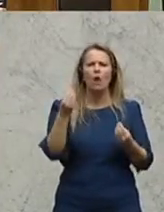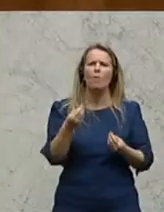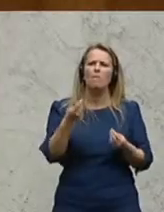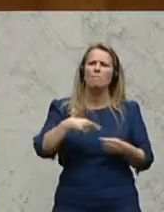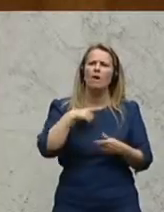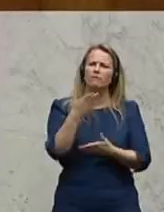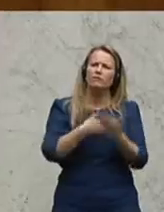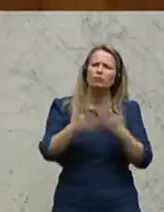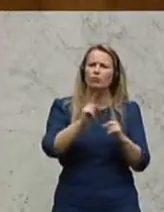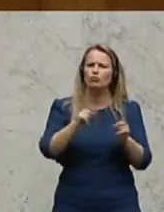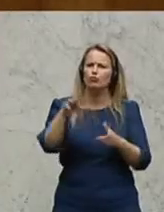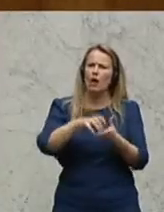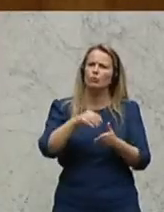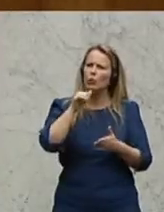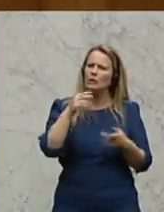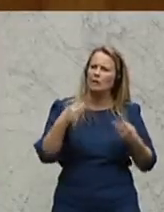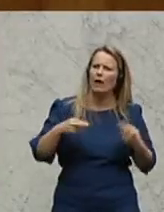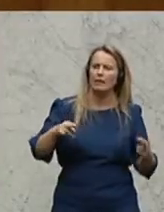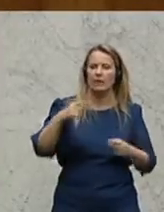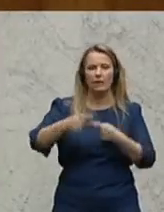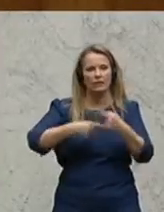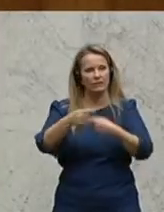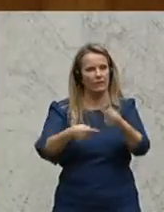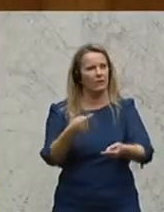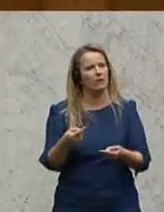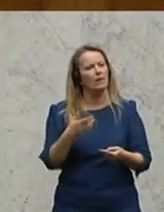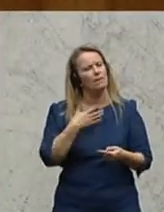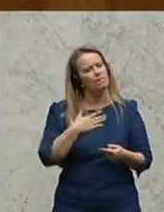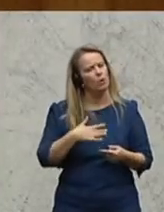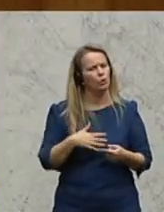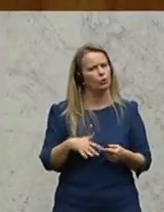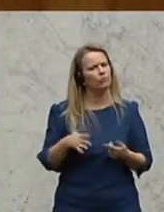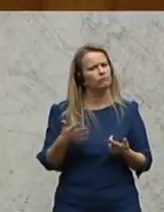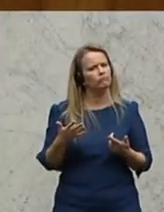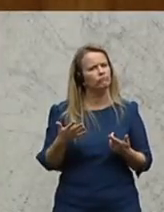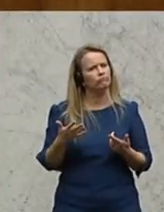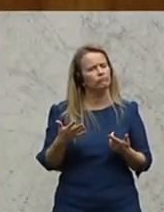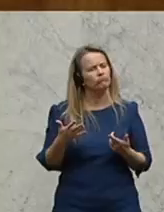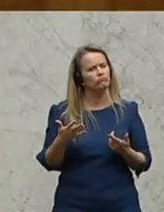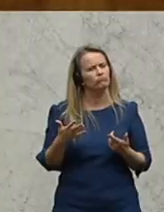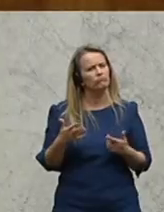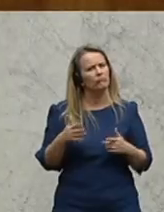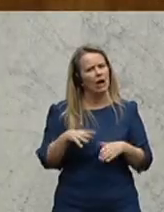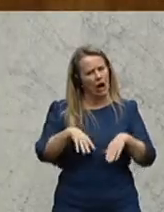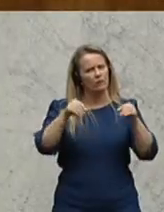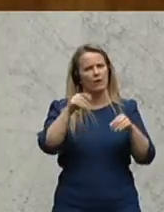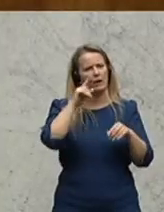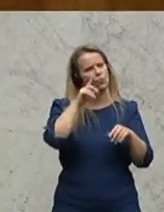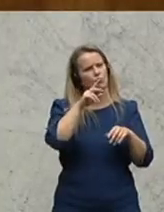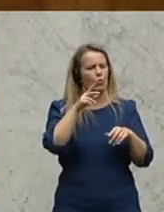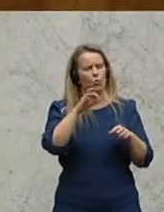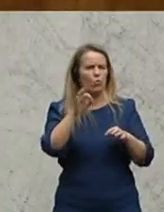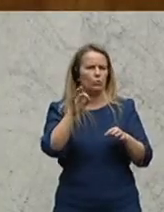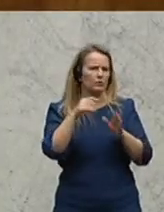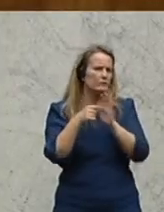sich unser Wirtschaftsstandort nicht weiterentwickelt. Ich möchte mit einem Überblick beginnen oder